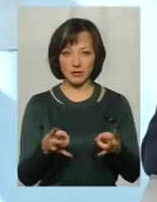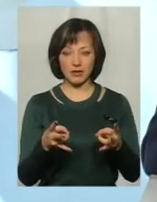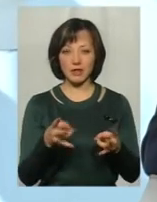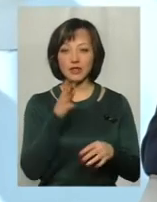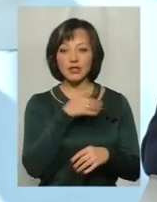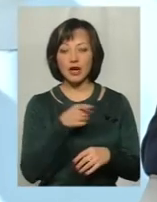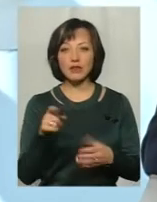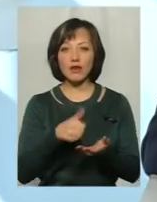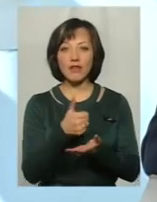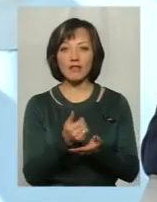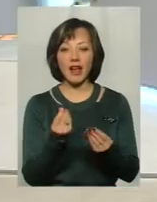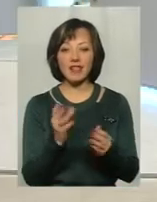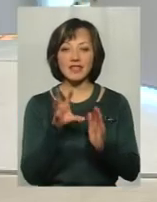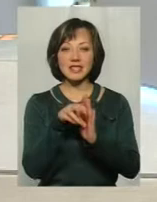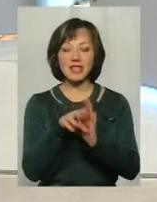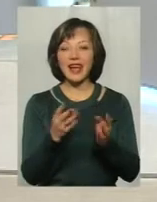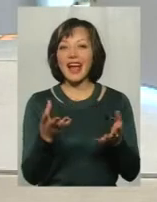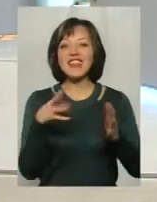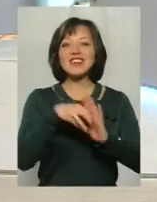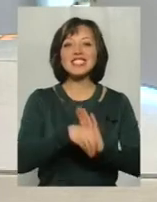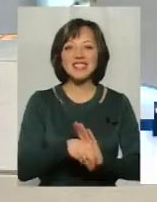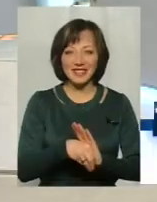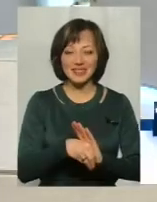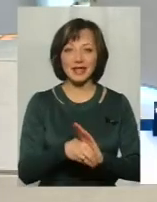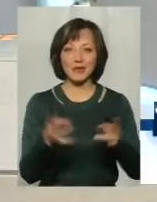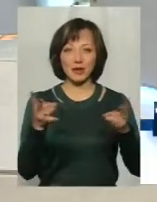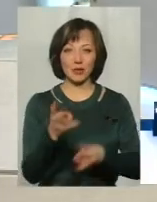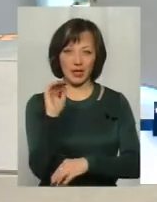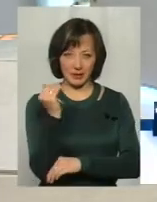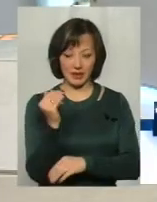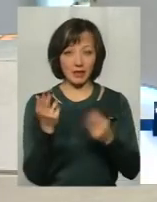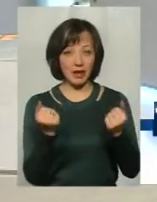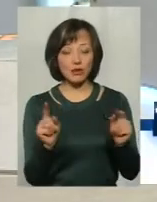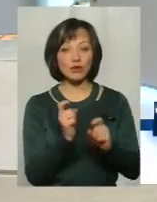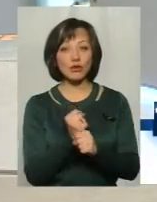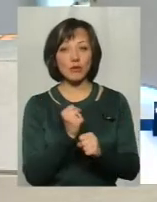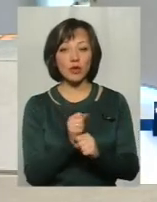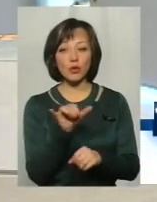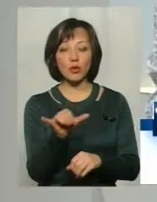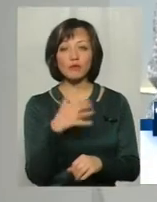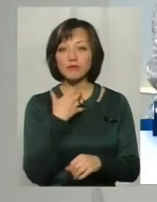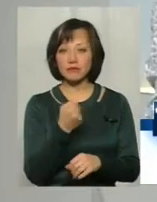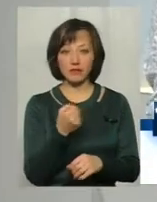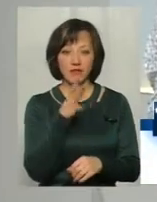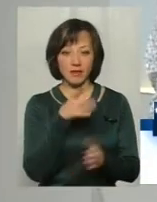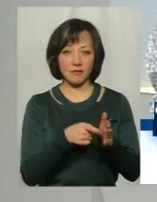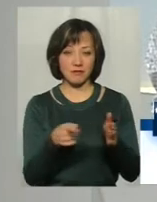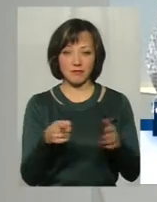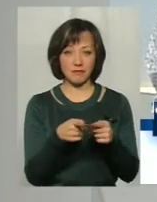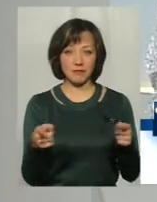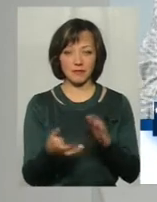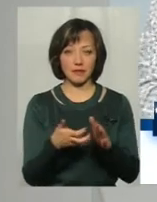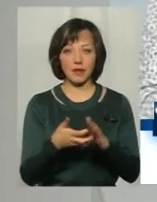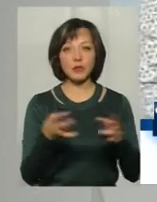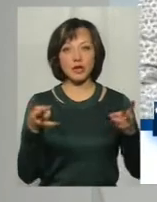І час – це головна інвестиція, яку потребує, в принципі, дитина. Так, що ж робити тим, в кого немає часу, і наскільки це